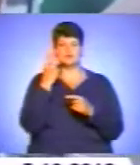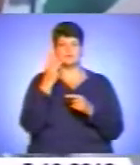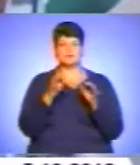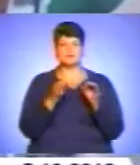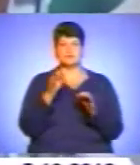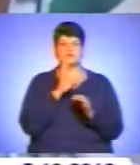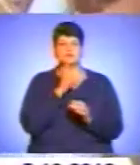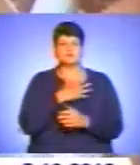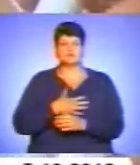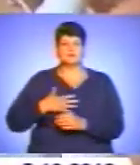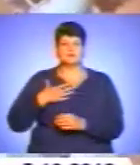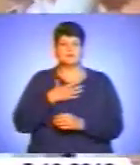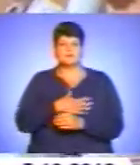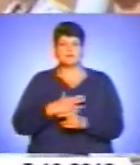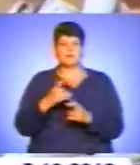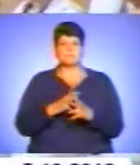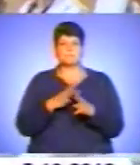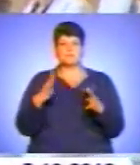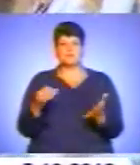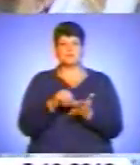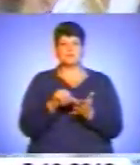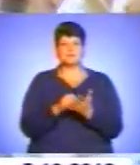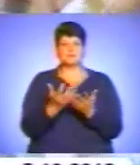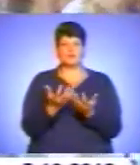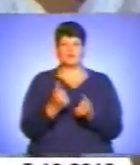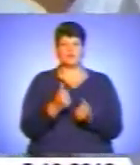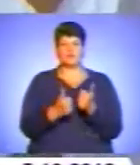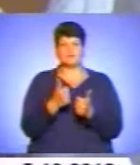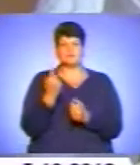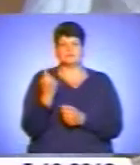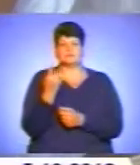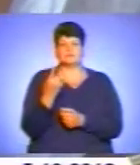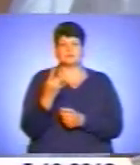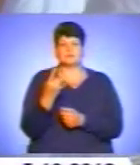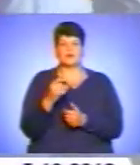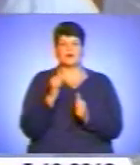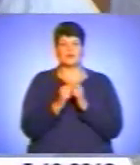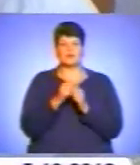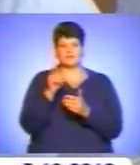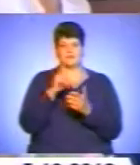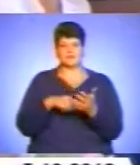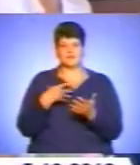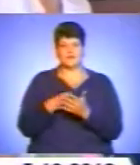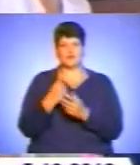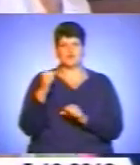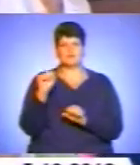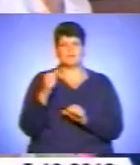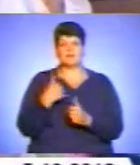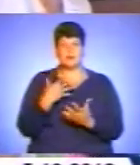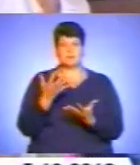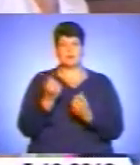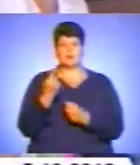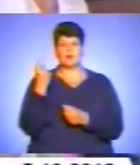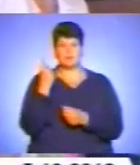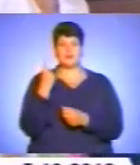Дівчата хвилюються, адже більшість з них участь у конкурсі бере вперше. Однак кожна вірить у свою перемогу. Я приймаю перший раз